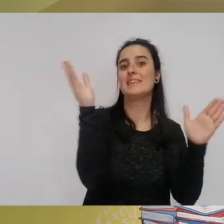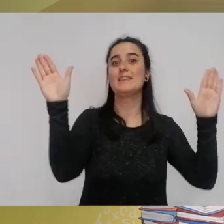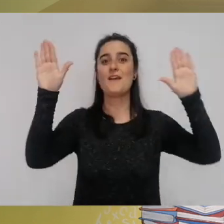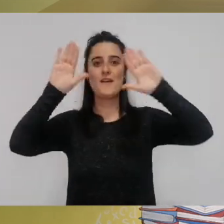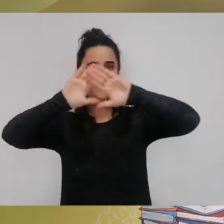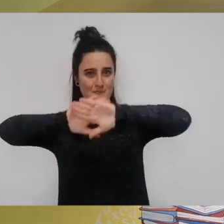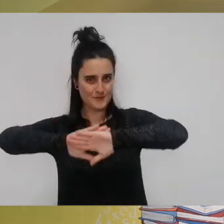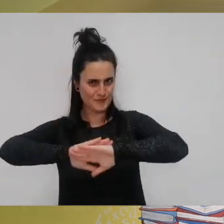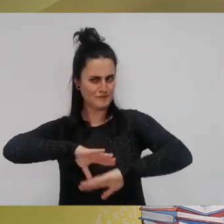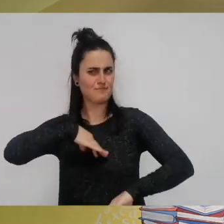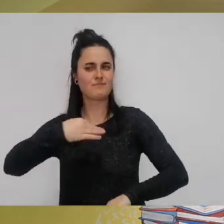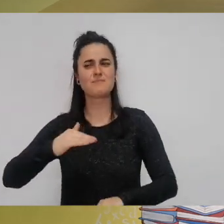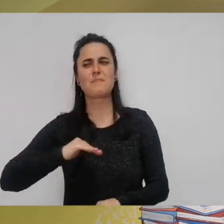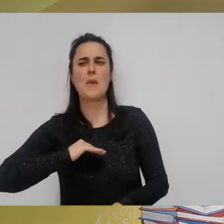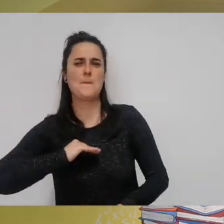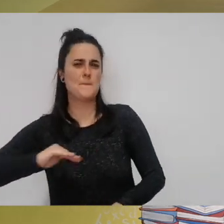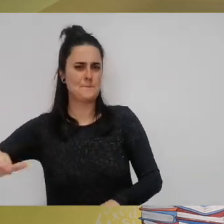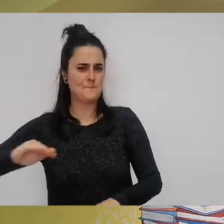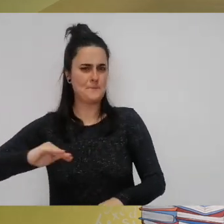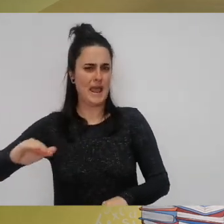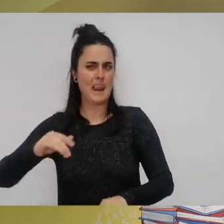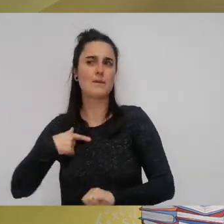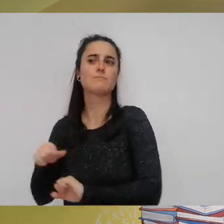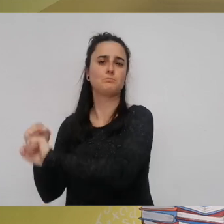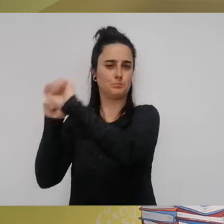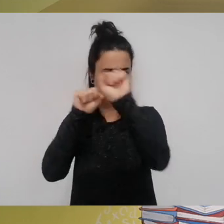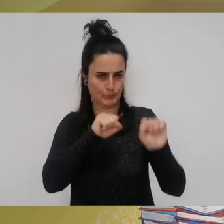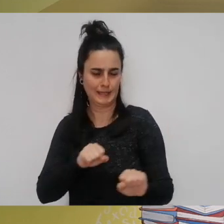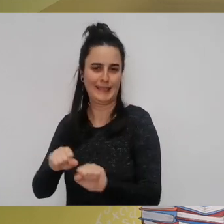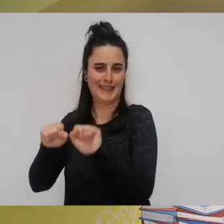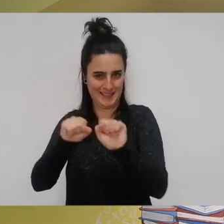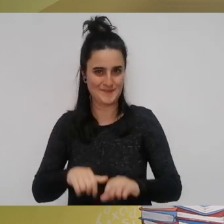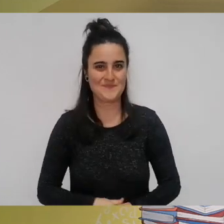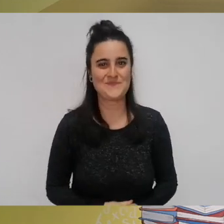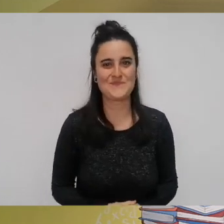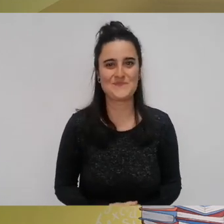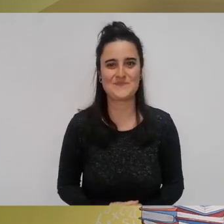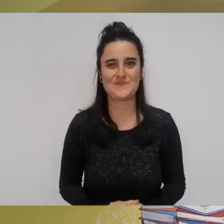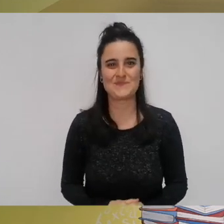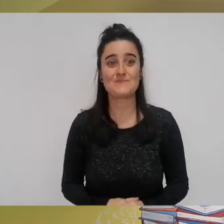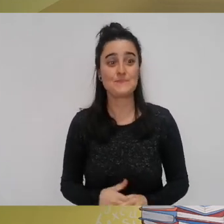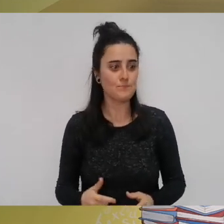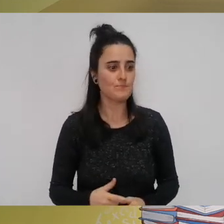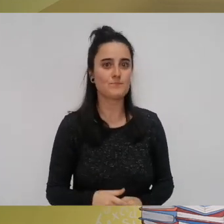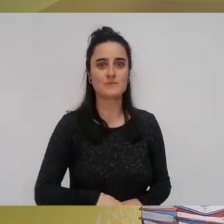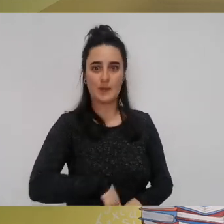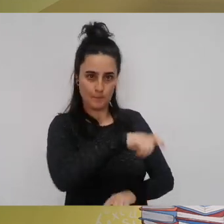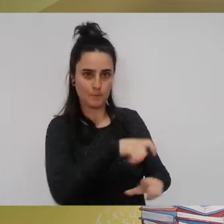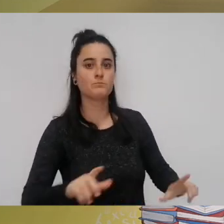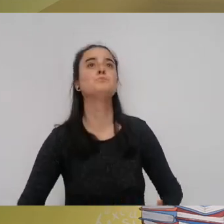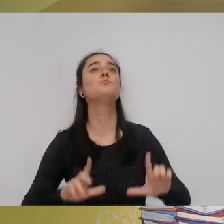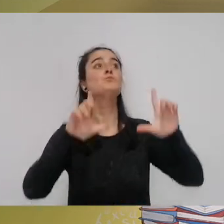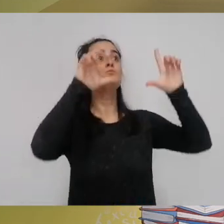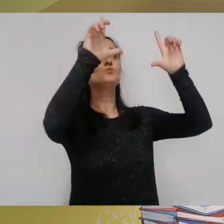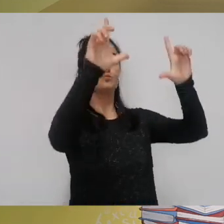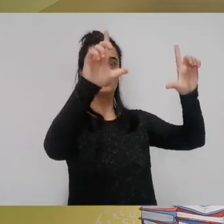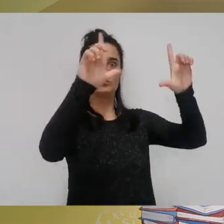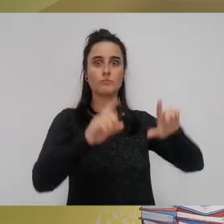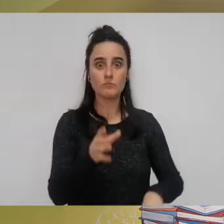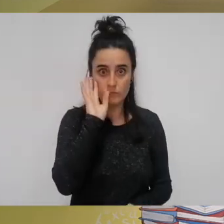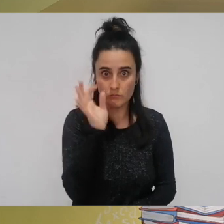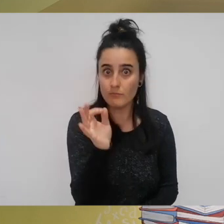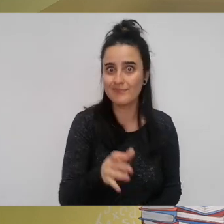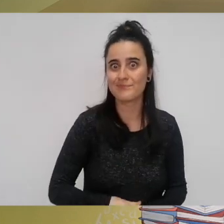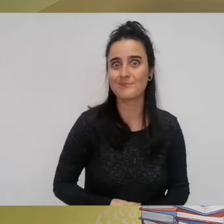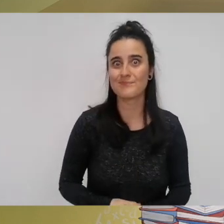espiritu dutxargo zietatik babestuko zaituzte antxe jarrizuten eta egia zan